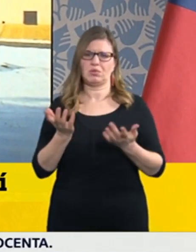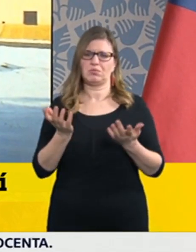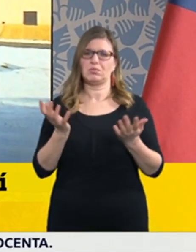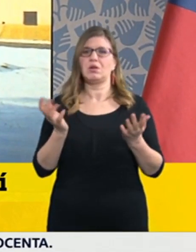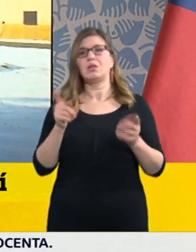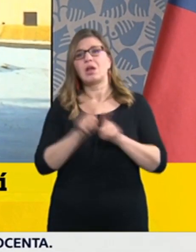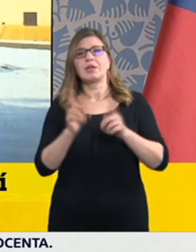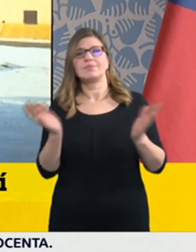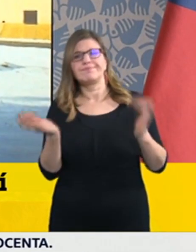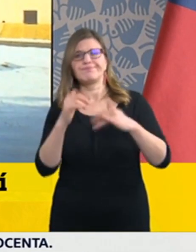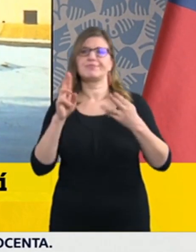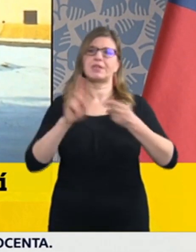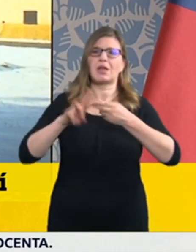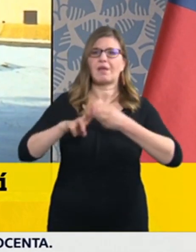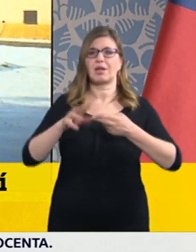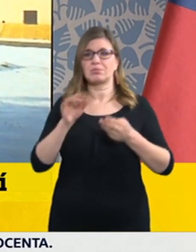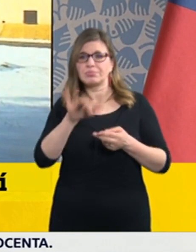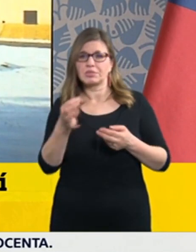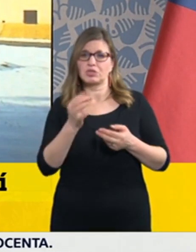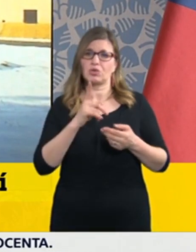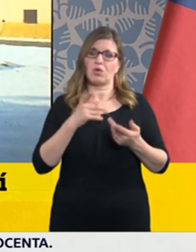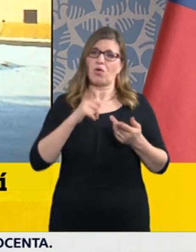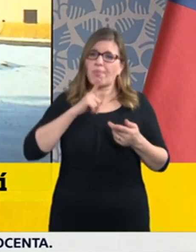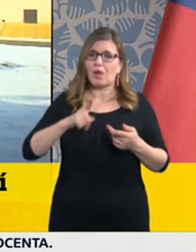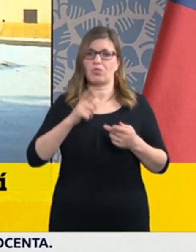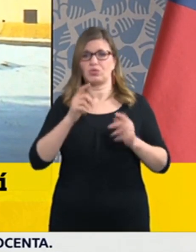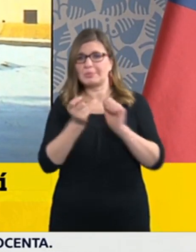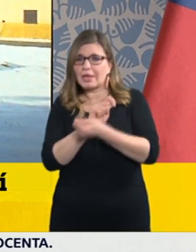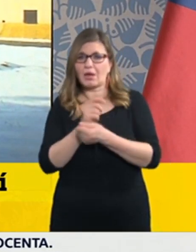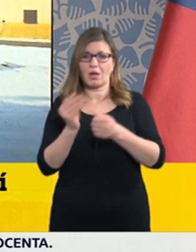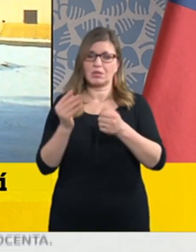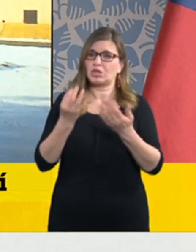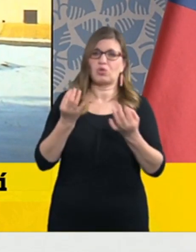anebo pouze apel na to, aby se více dodržovala opatření, které už teď platí.